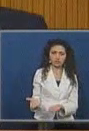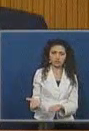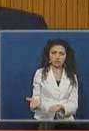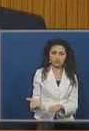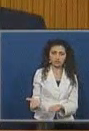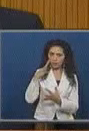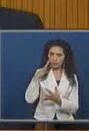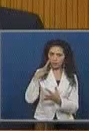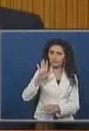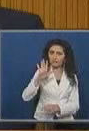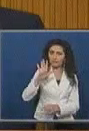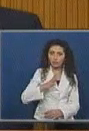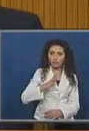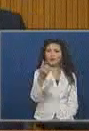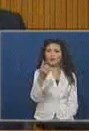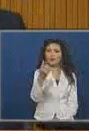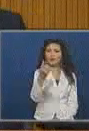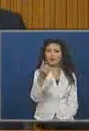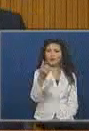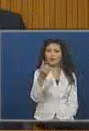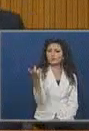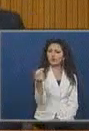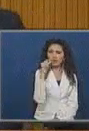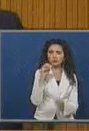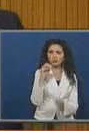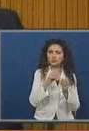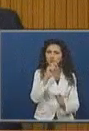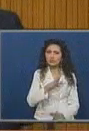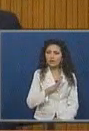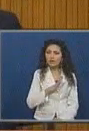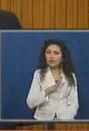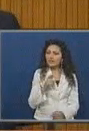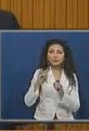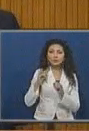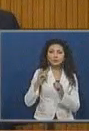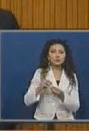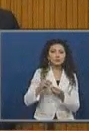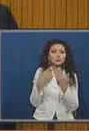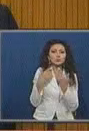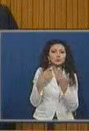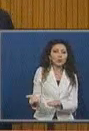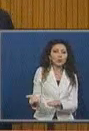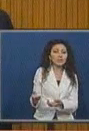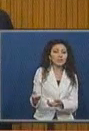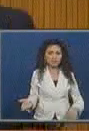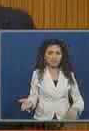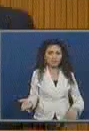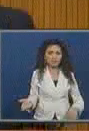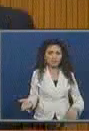Fail var da bol fail, 86 tane fail var, şiir tek ortada yok. Hangi şey?